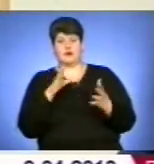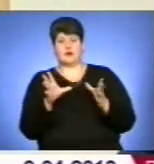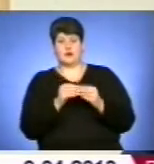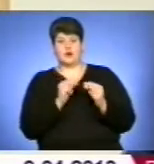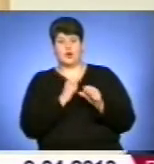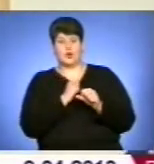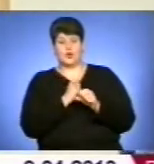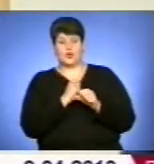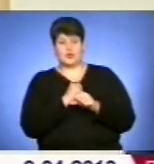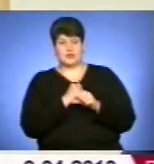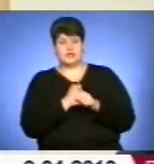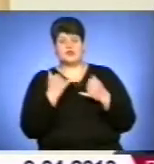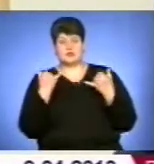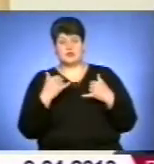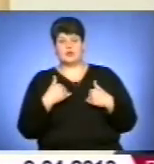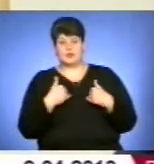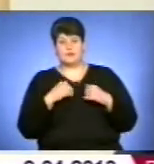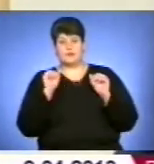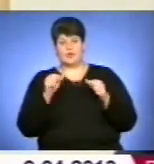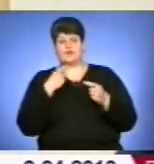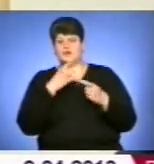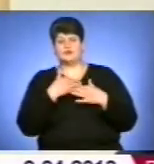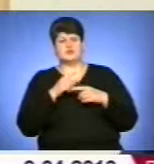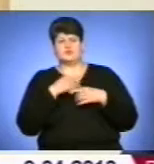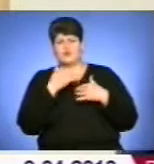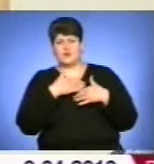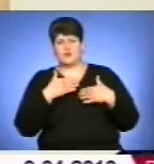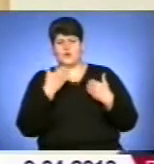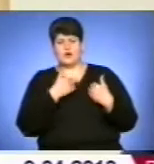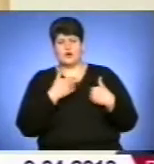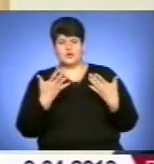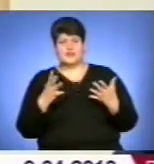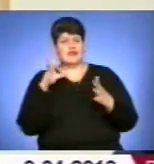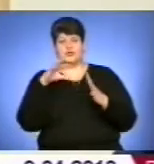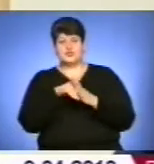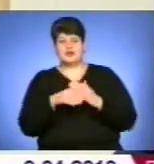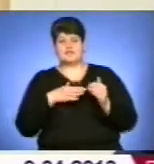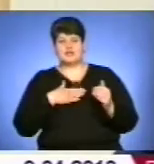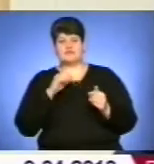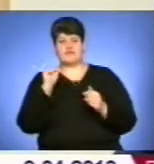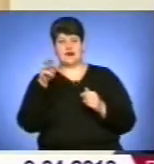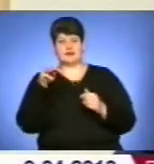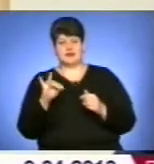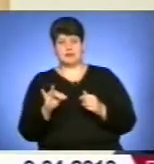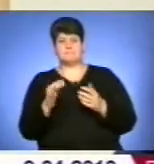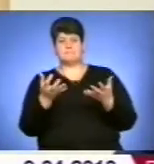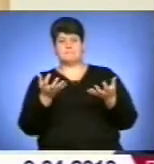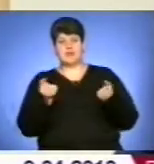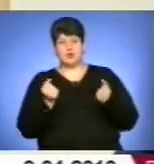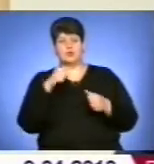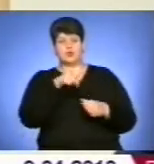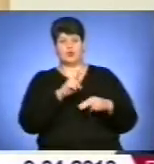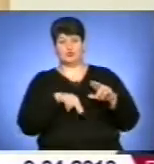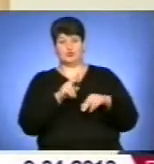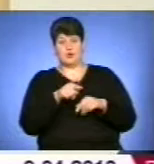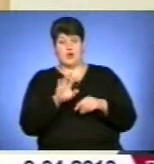можуть ставити довідомо, що вони будують, не включають нас в акції прийомки того, що вони будують,